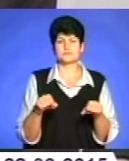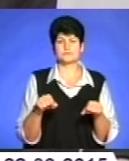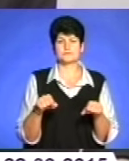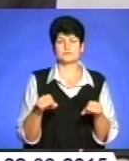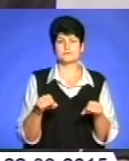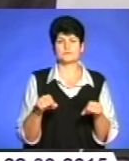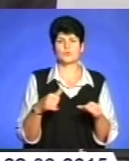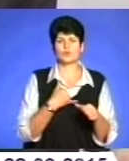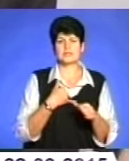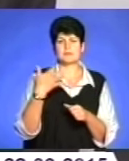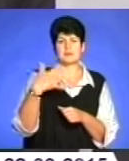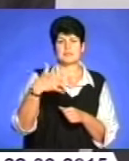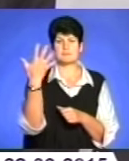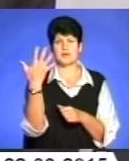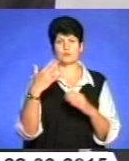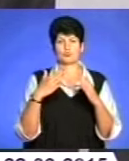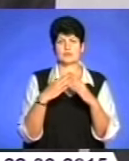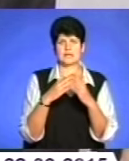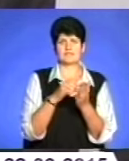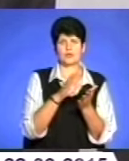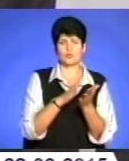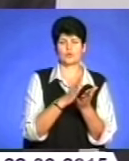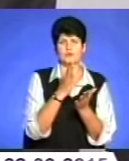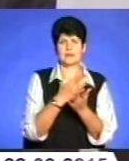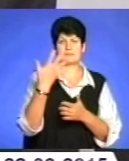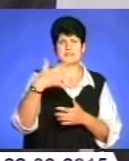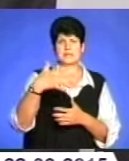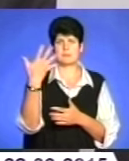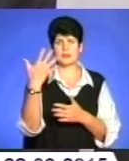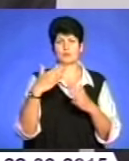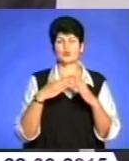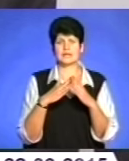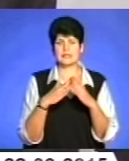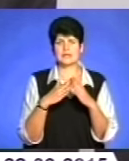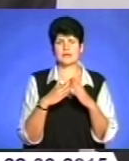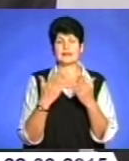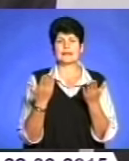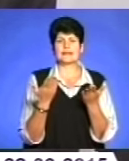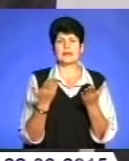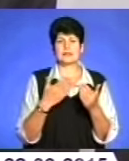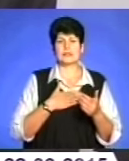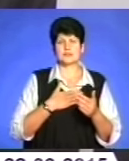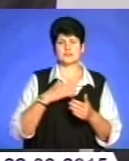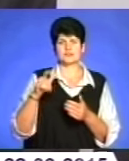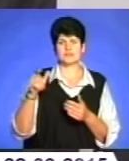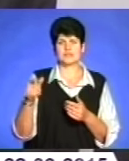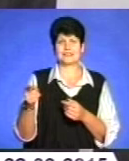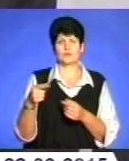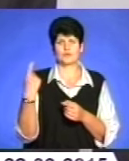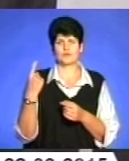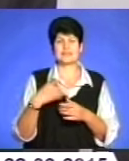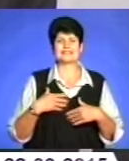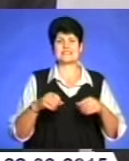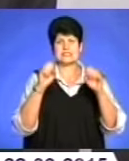у нас 55 будинків, зараз на обліку є 55 будинків, де наші громадяни, жителі Тернопської області,